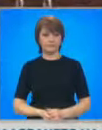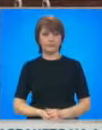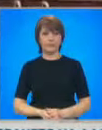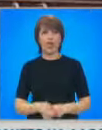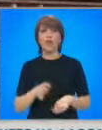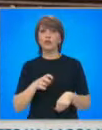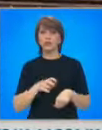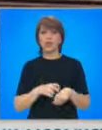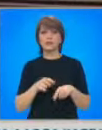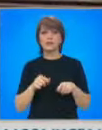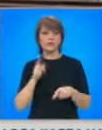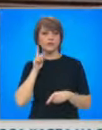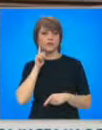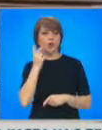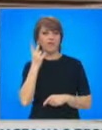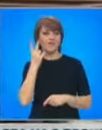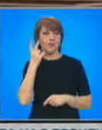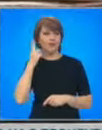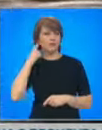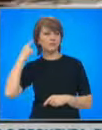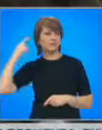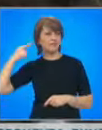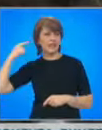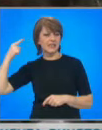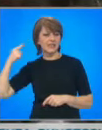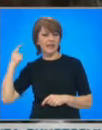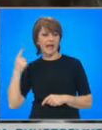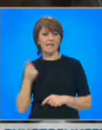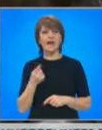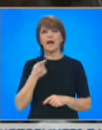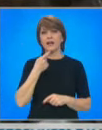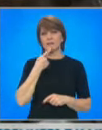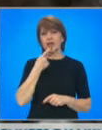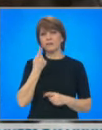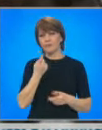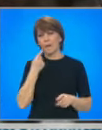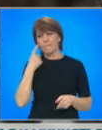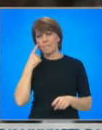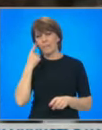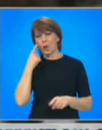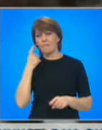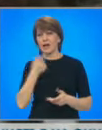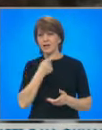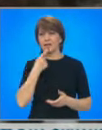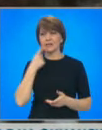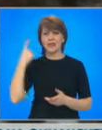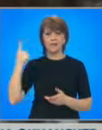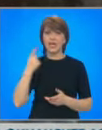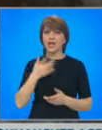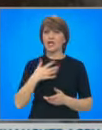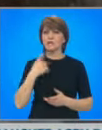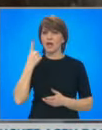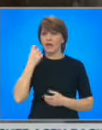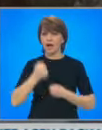В Донецк днес се чув война сирени. По-късно обясниха включването с тест за готовност. Властите съобщиха, че автомобил е бил взривен крез